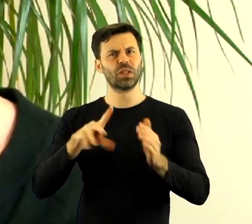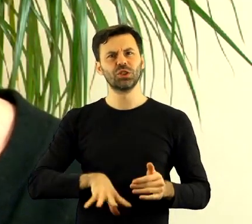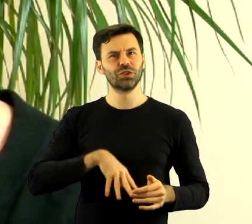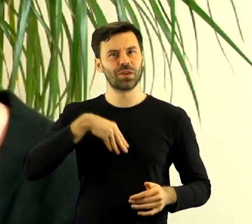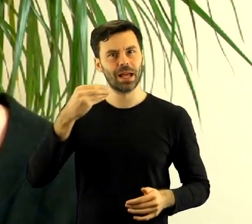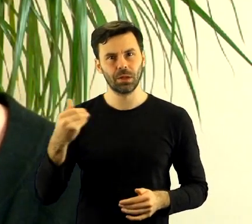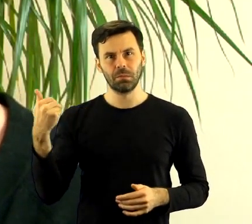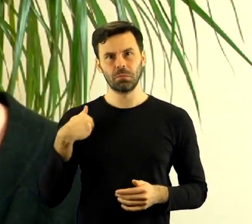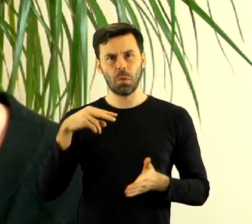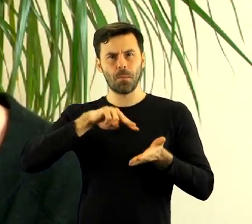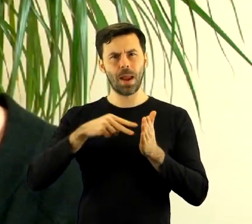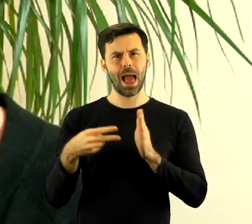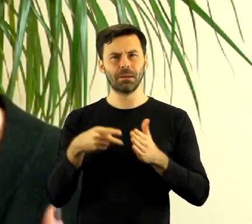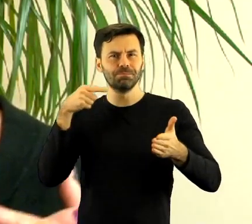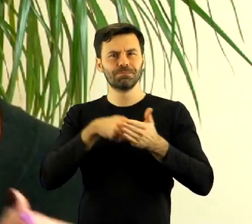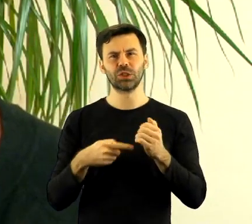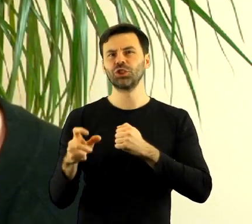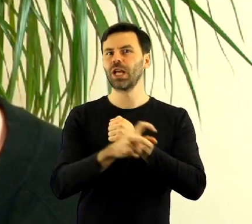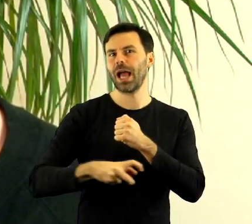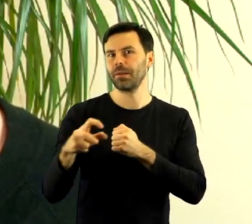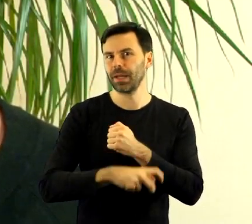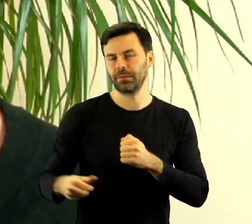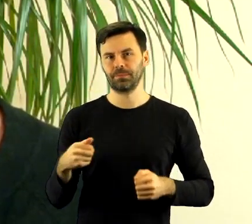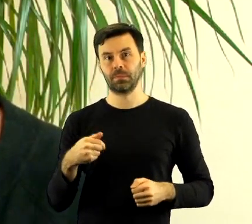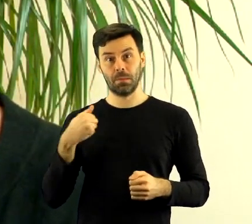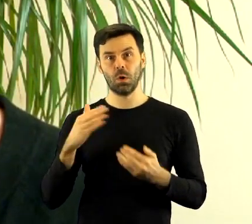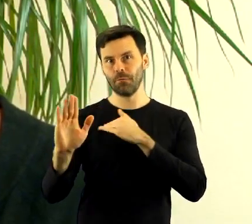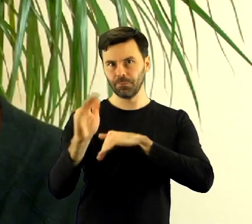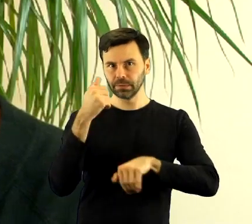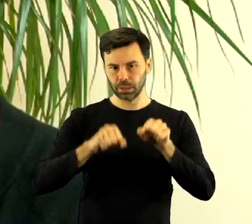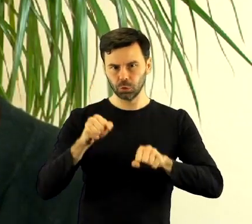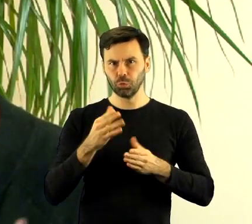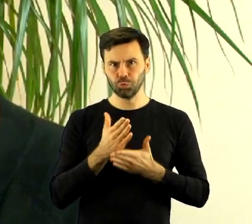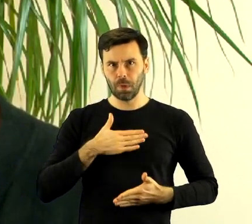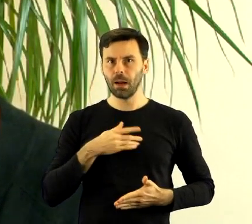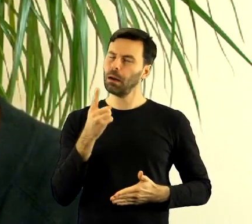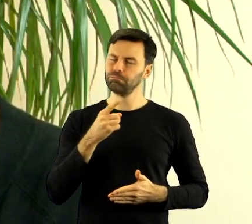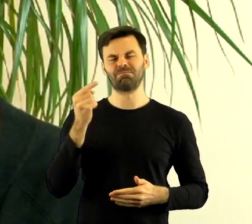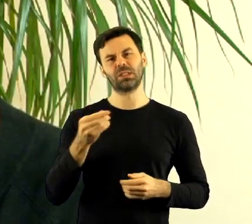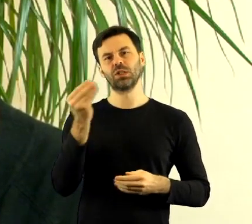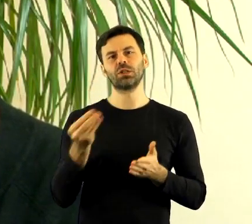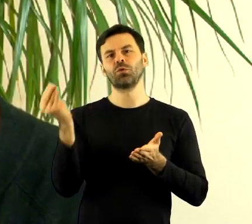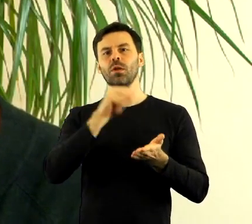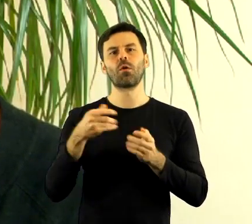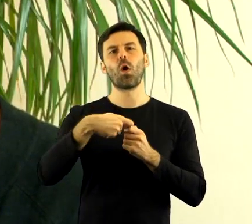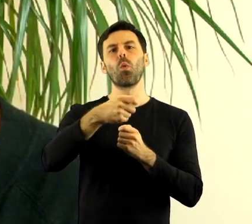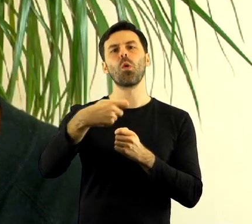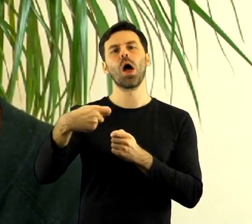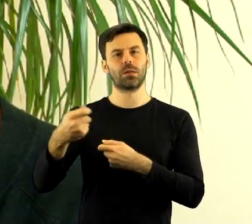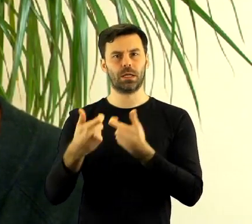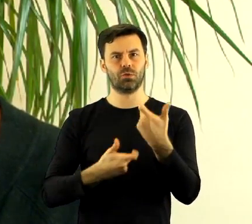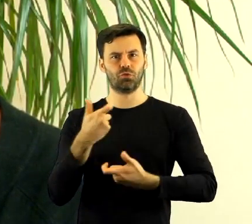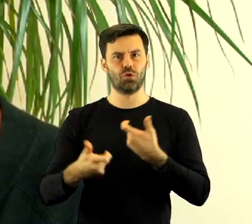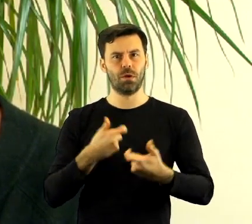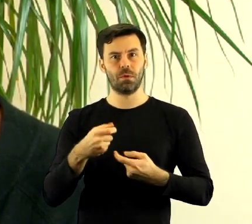planowany w sierpniu. Mimo, że dostałyśmy już wezwanie do sądu, zaplanowałyśmy kolejną ulotkę odnoszącą